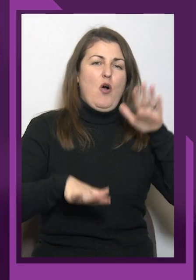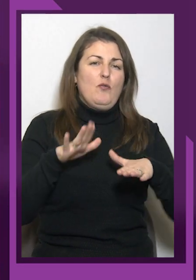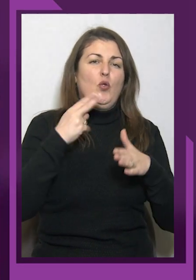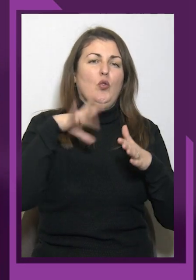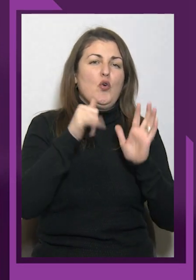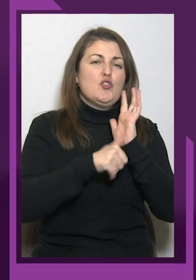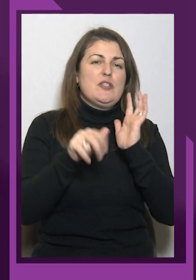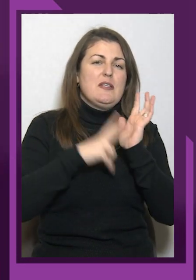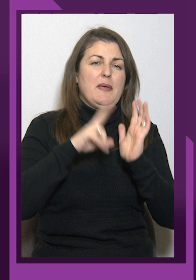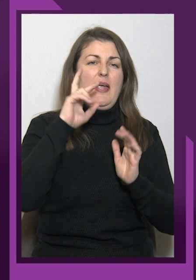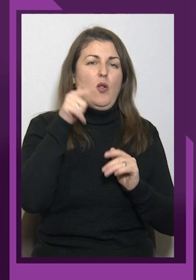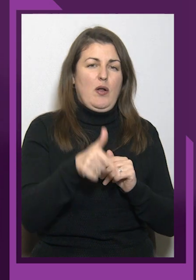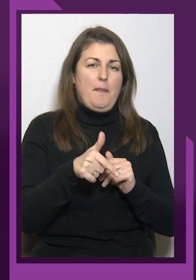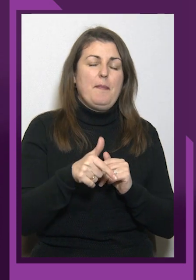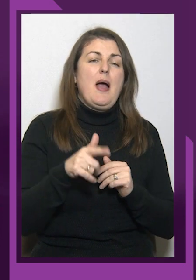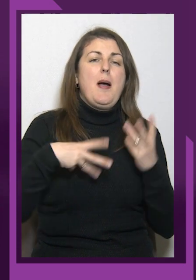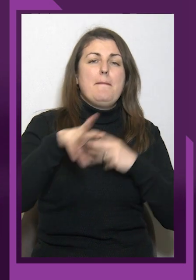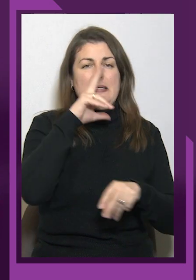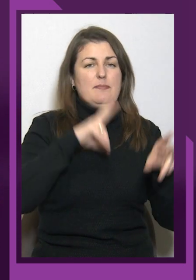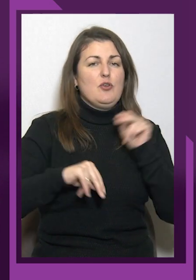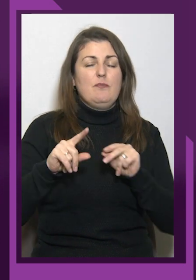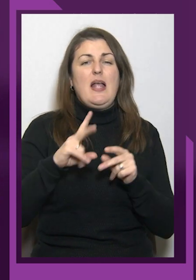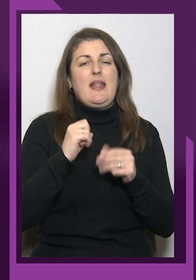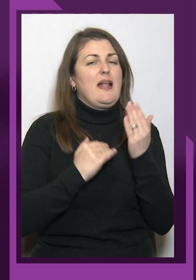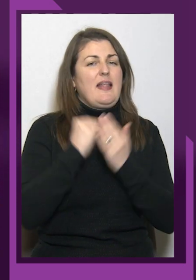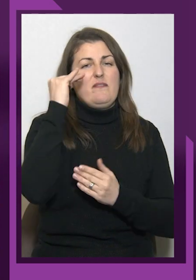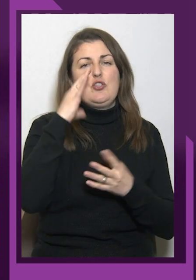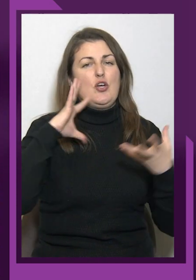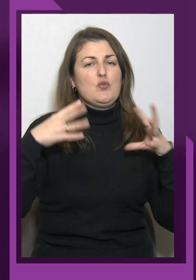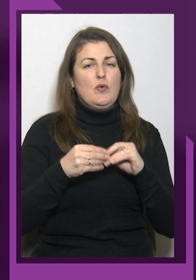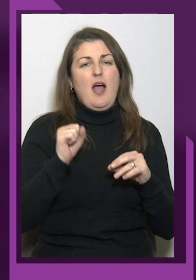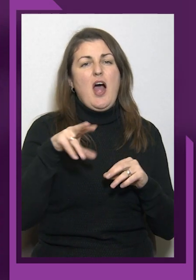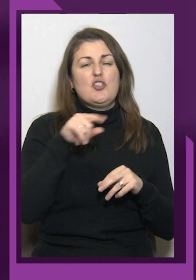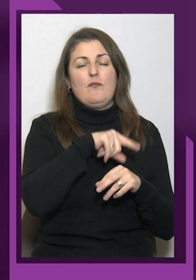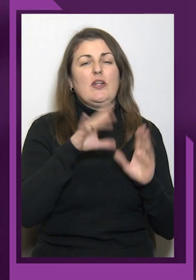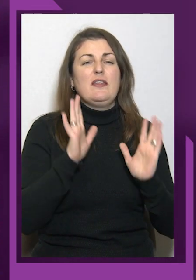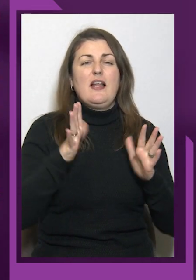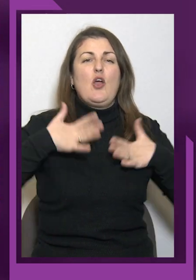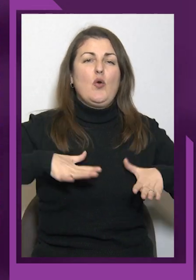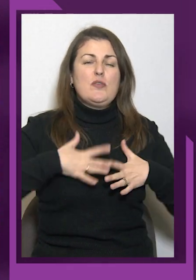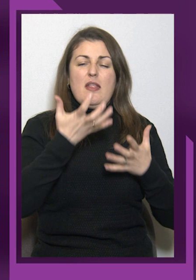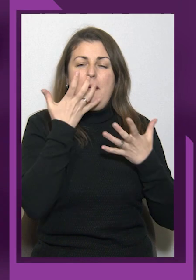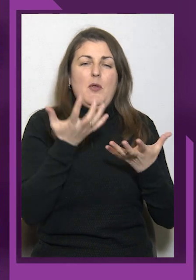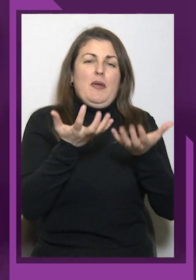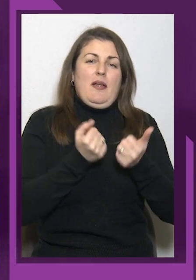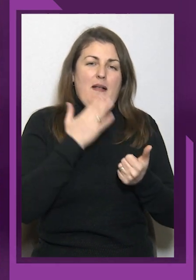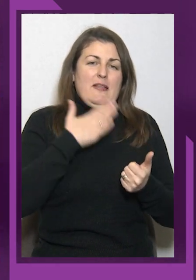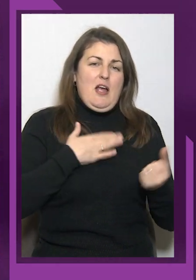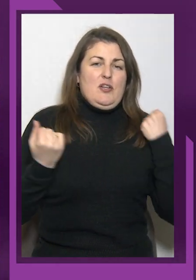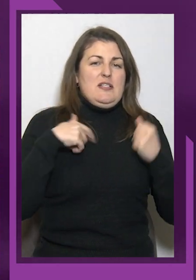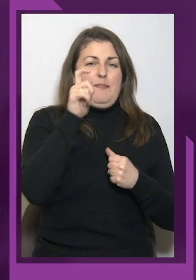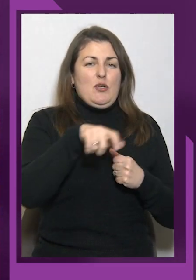до 67 кілограмів. Ми сподіваємось на найвищий результат. Адже не тільки Грузія тепло прийняла наших